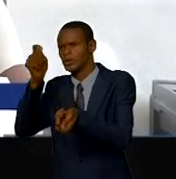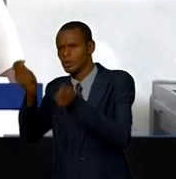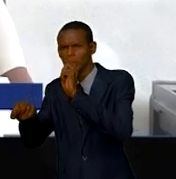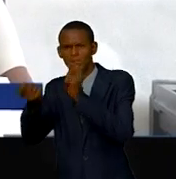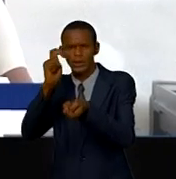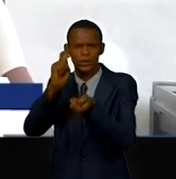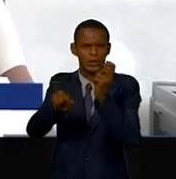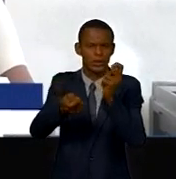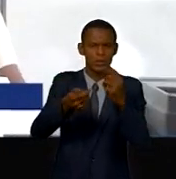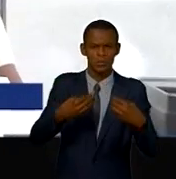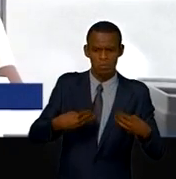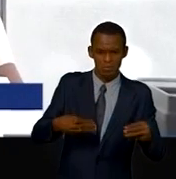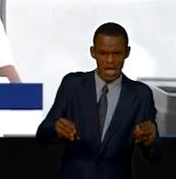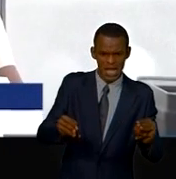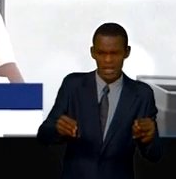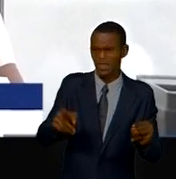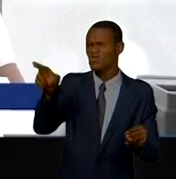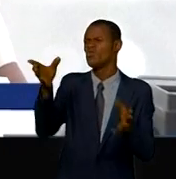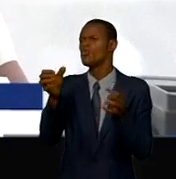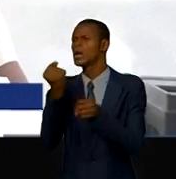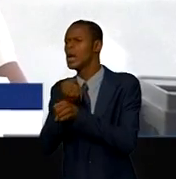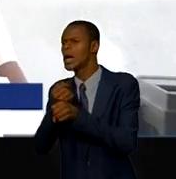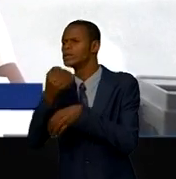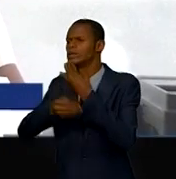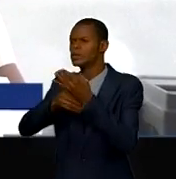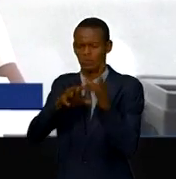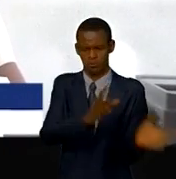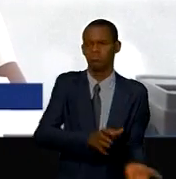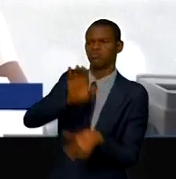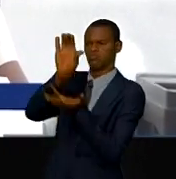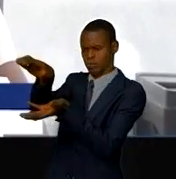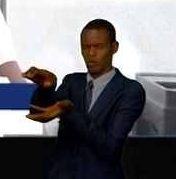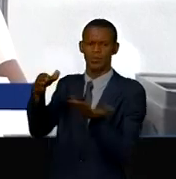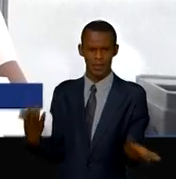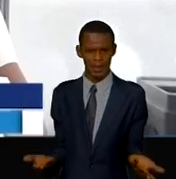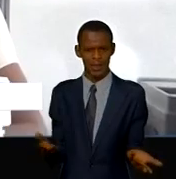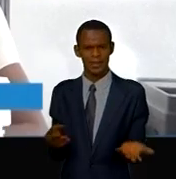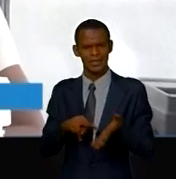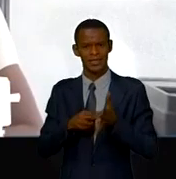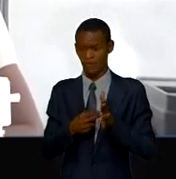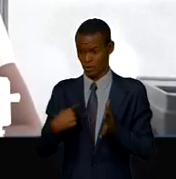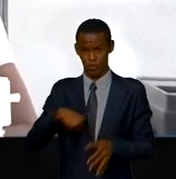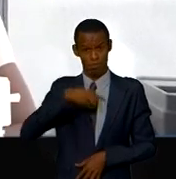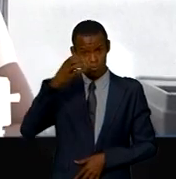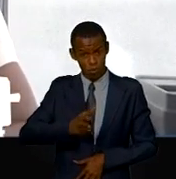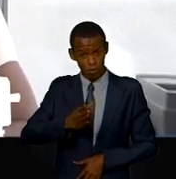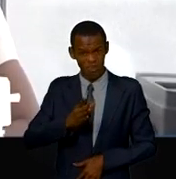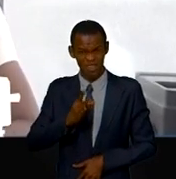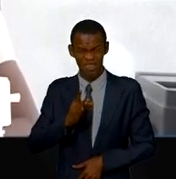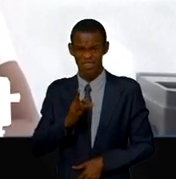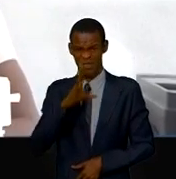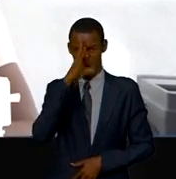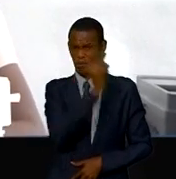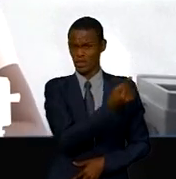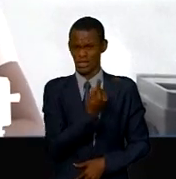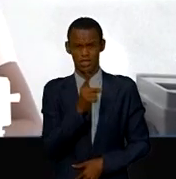équipements de construction. Lorsqu'on est une personne compétence la question du sexe ne se pose pas. Le plus important ce n'est pas d'être une femme pour un homme